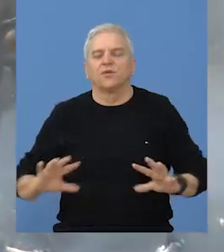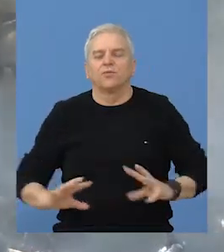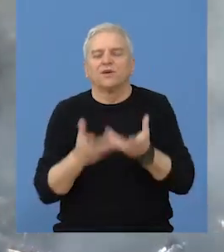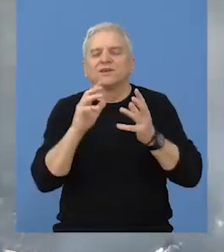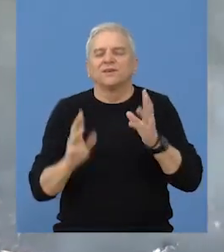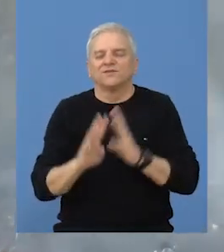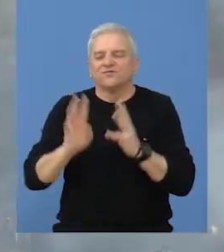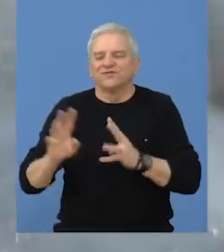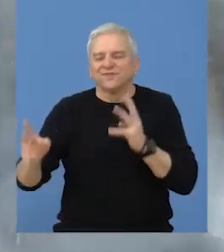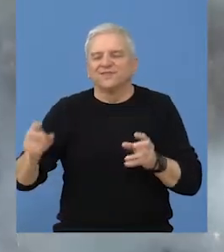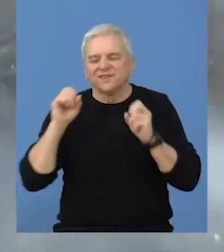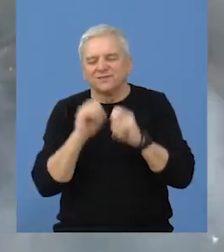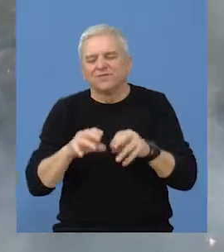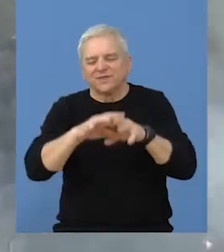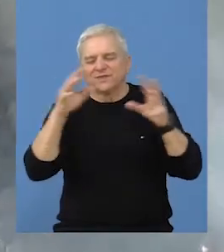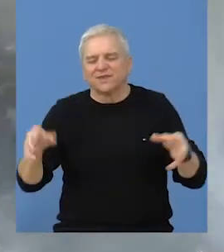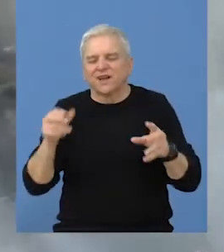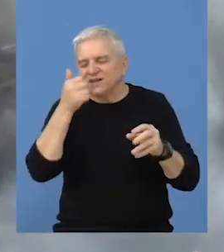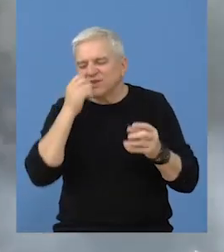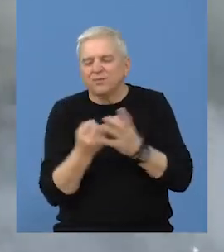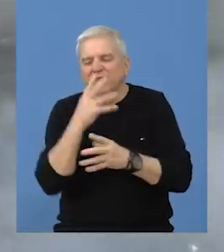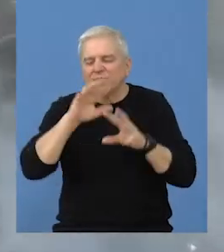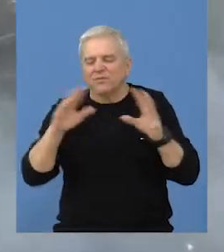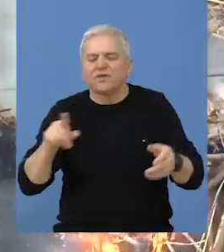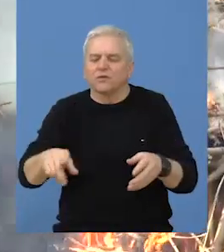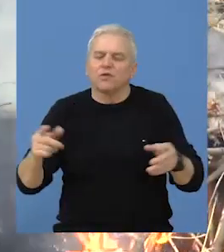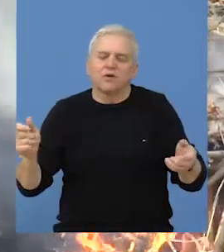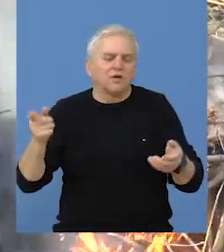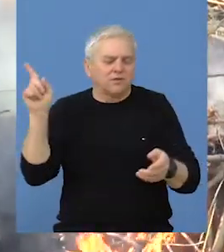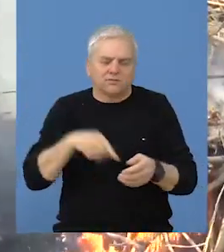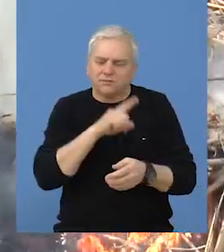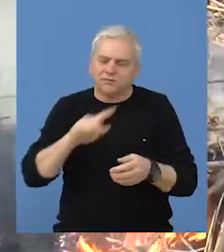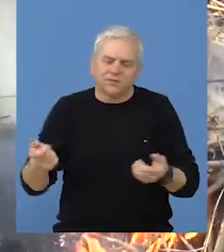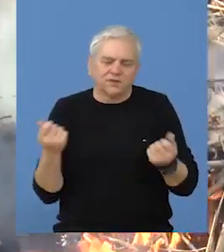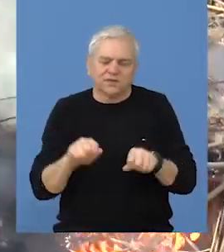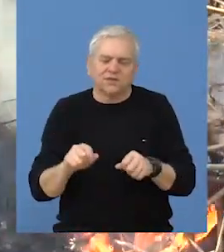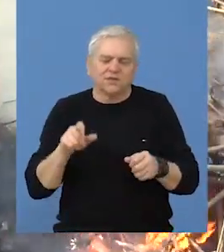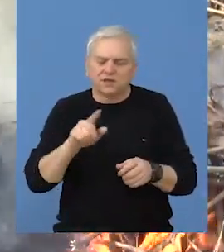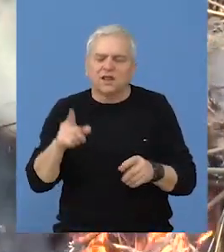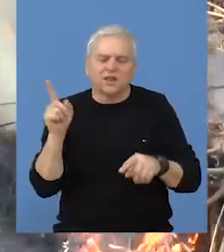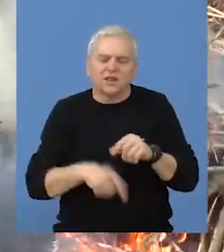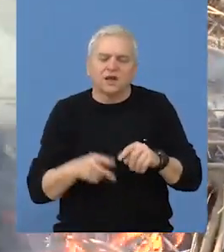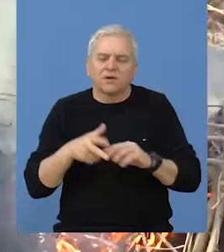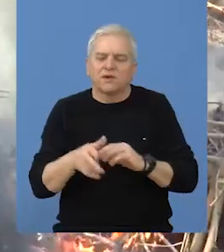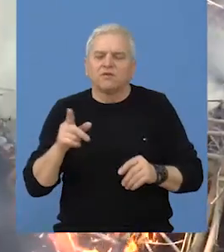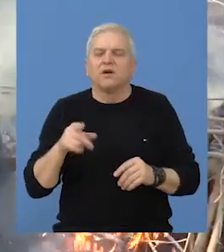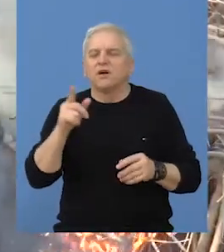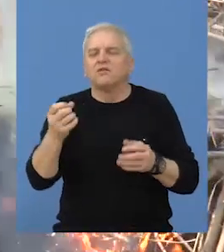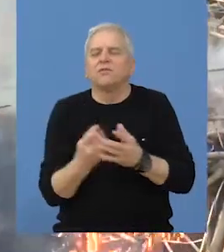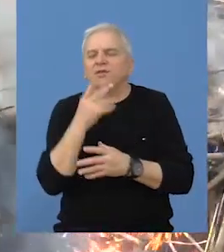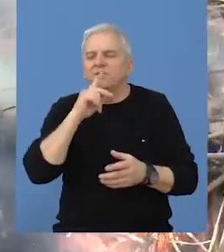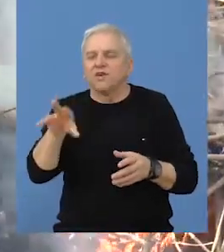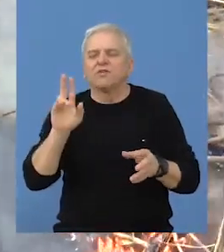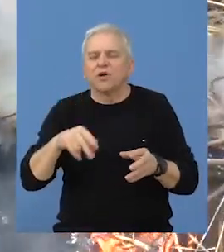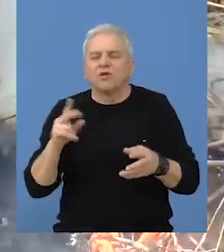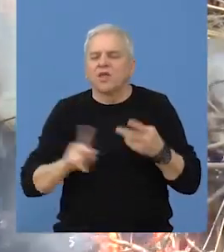Spaljivanje strnih useva, smeća i biljnih ostataka je zabranjeno zakonom o zaštiti požara. Spaljivanjem biljnih